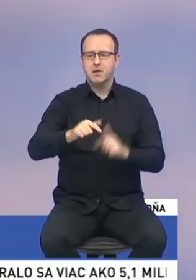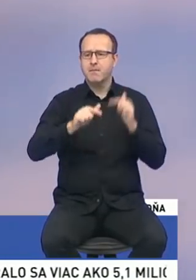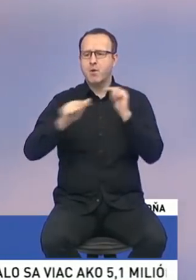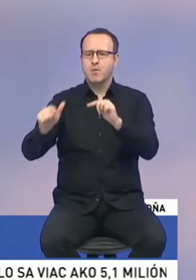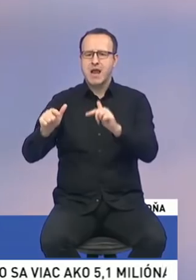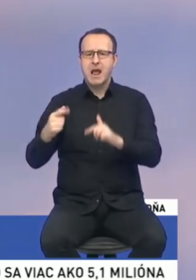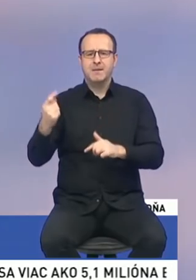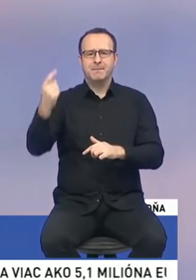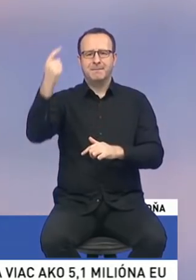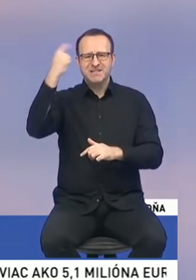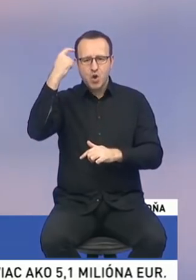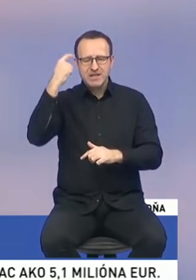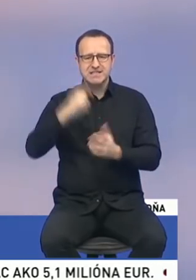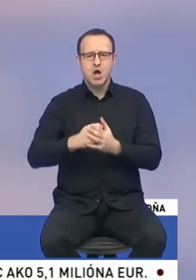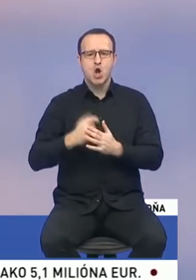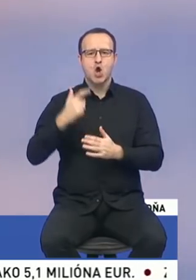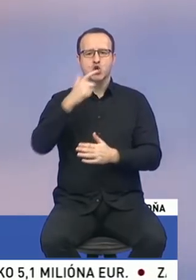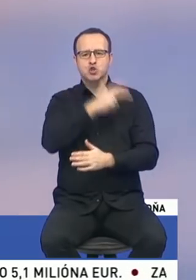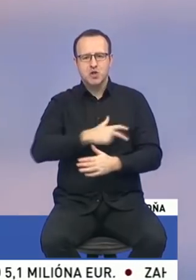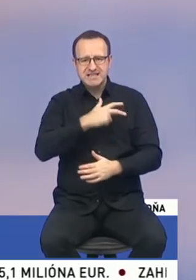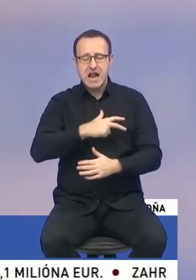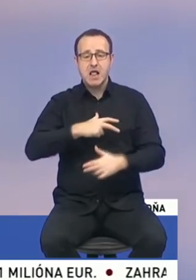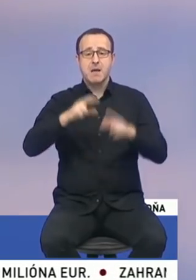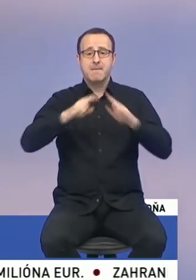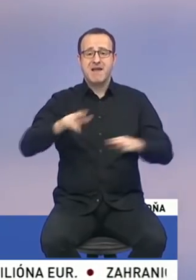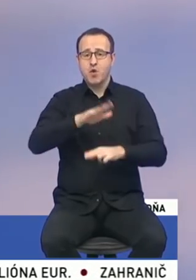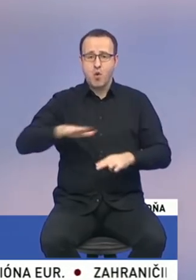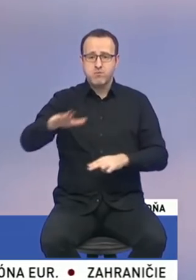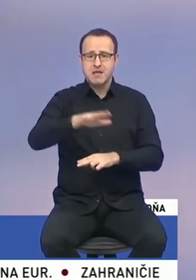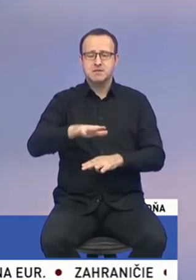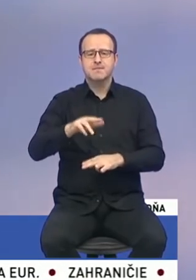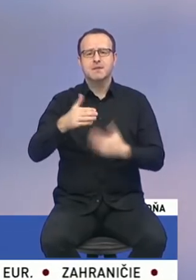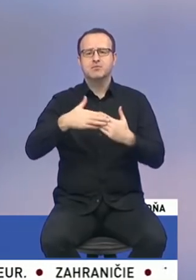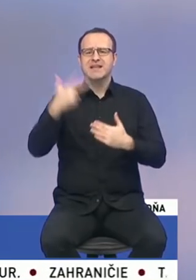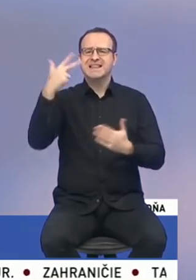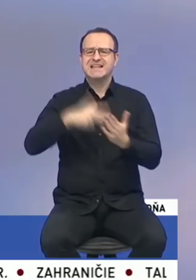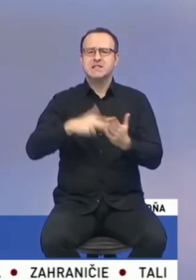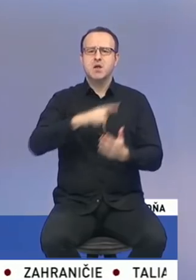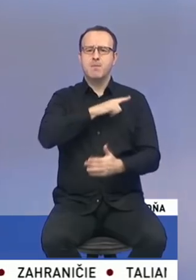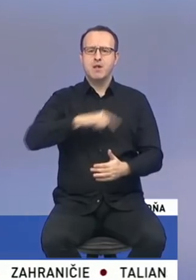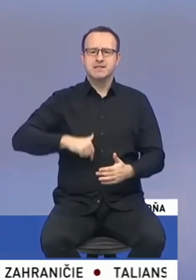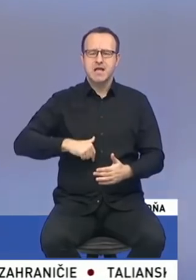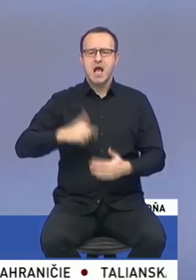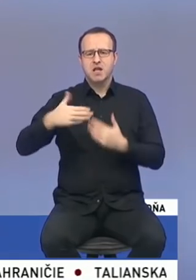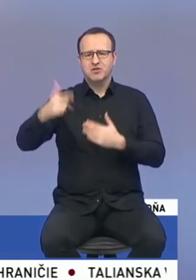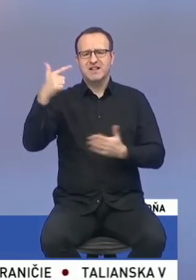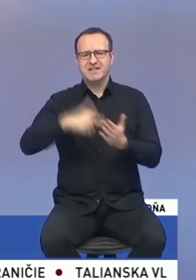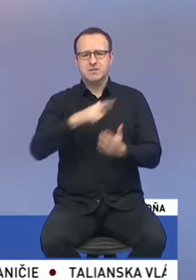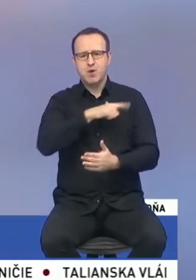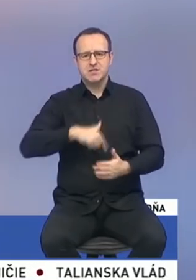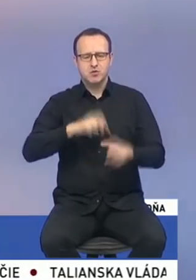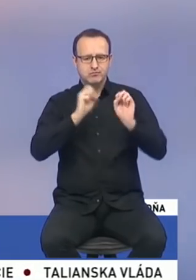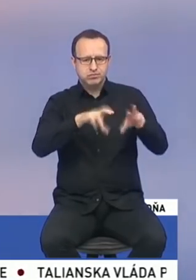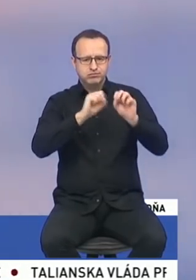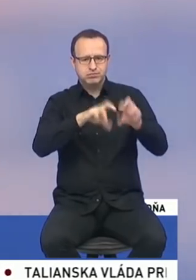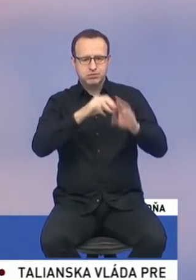psychologickej, dokonca aj v právnej oblasti. Ďalej sme preškolili zhruba 3 tisíc policajtov a ďalších 2 tisíc policajtov školíme. Sú